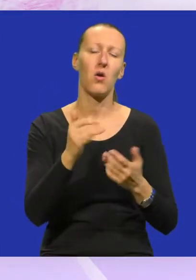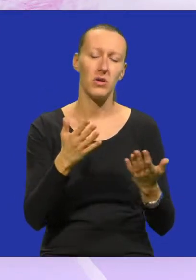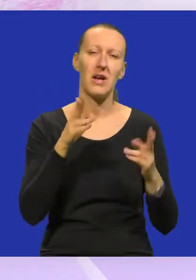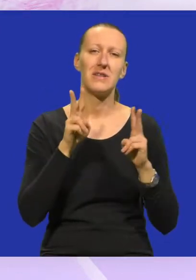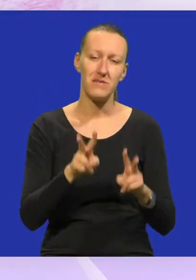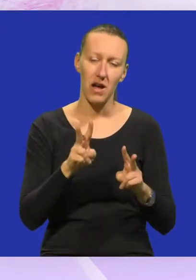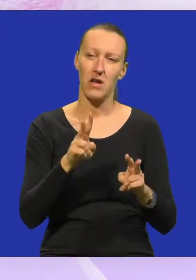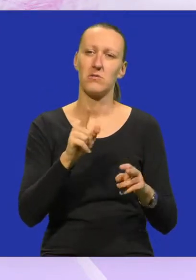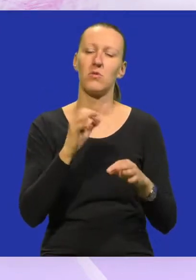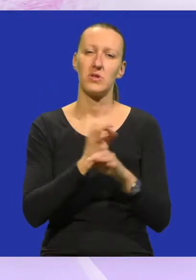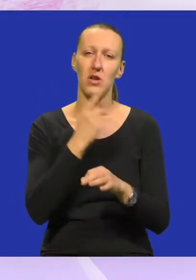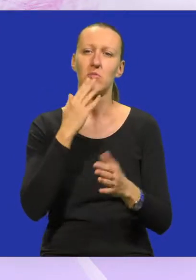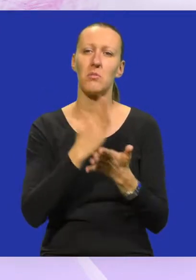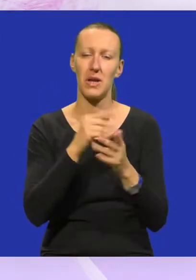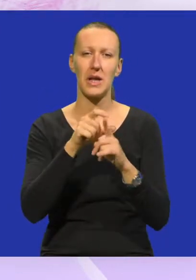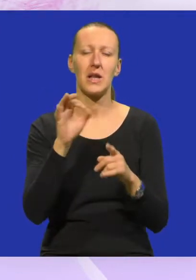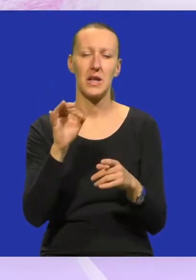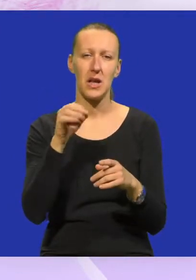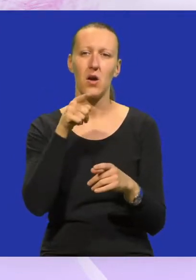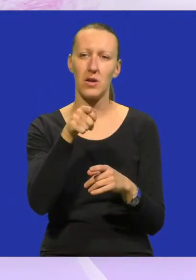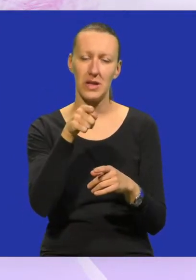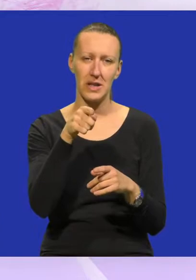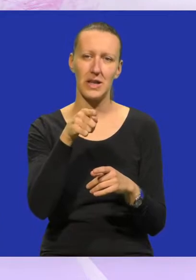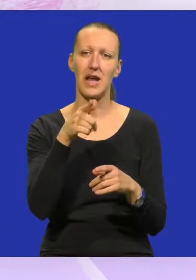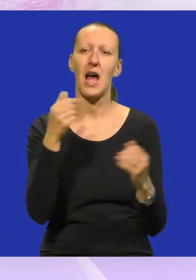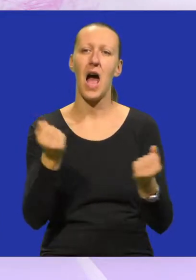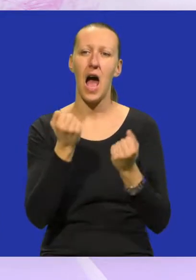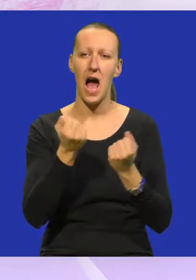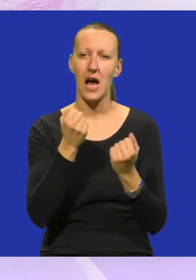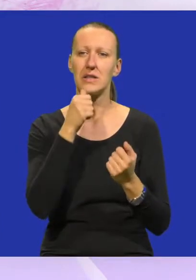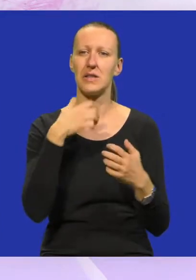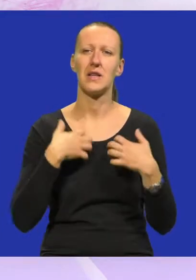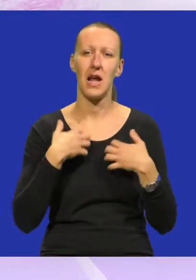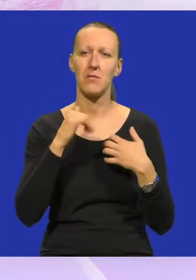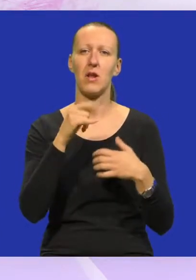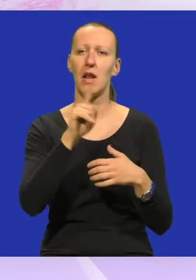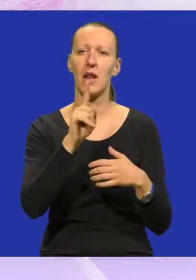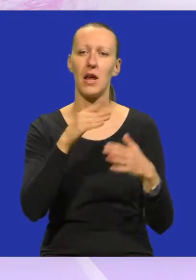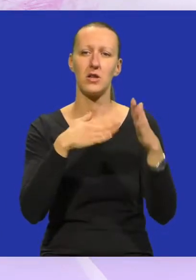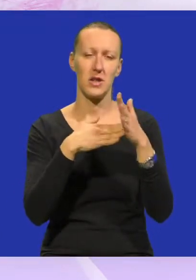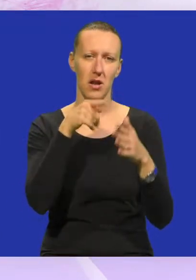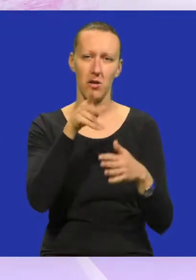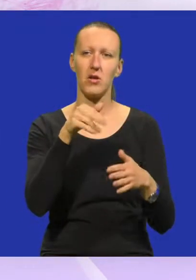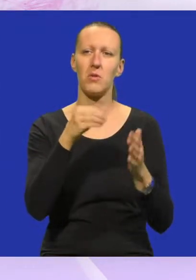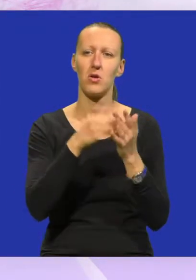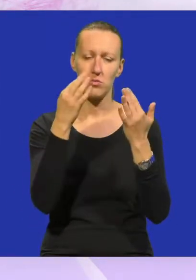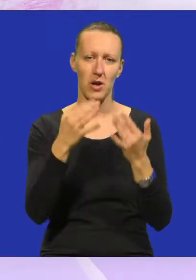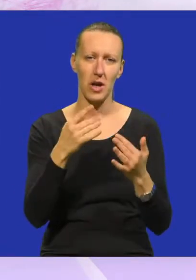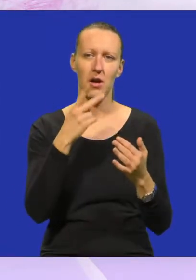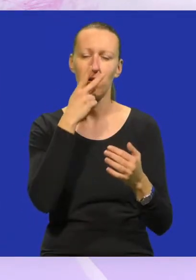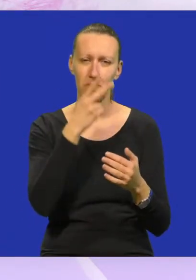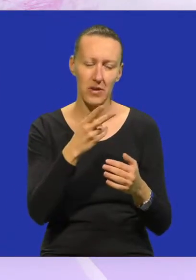stvarno smo ponosni što smo bili dio te akcije i nadamo se da neće stati na tome, da ćemo imati još prilike